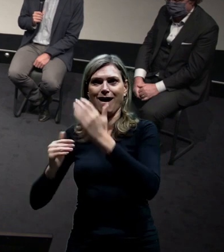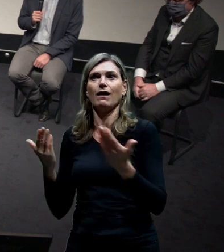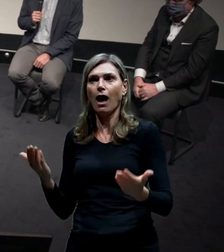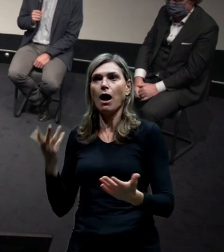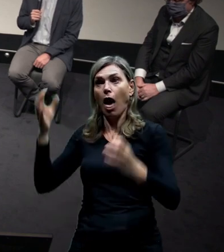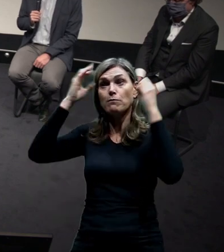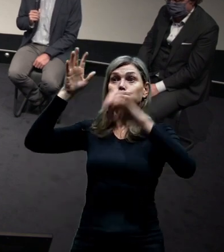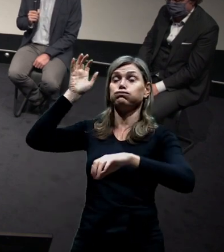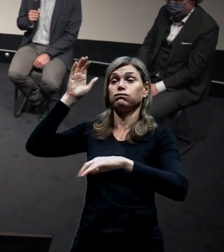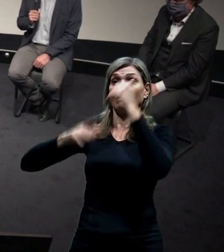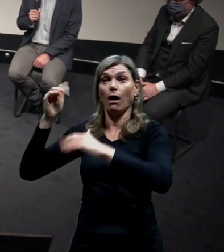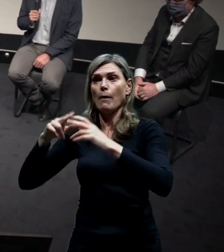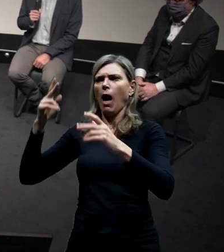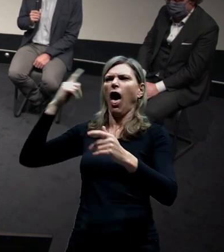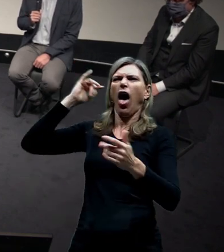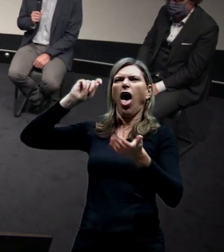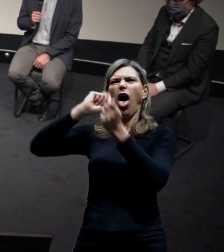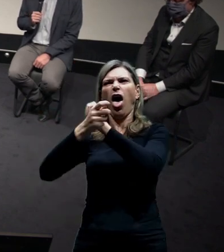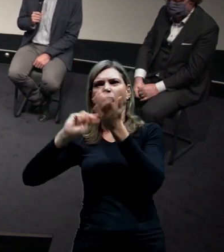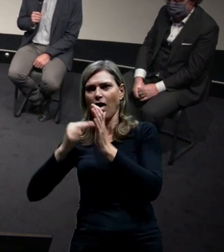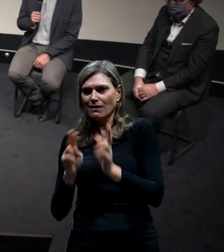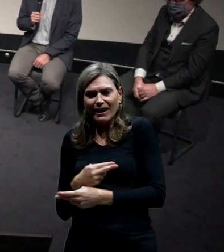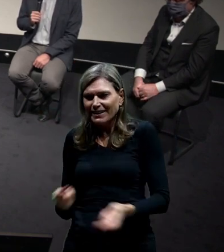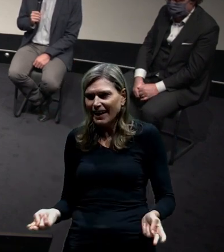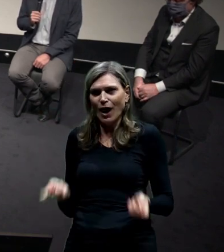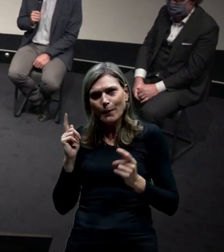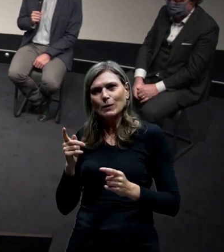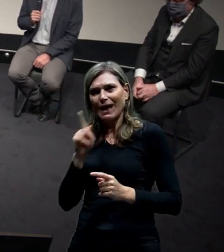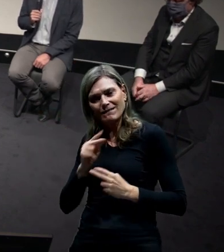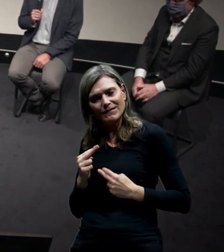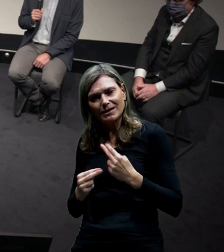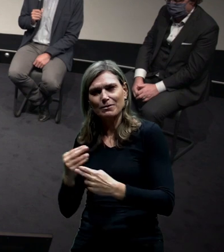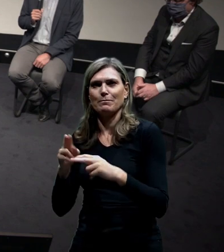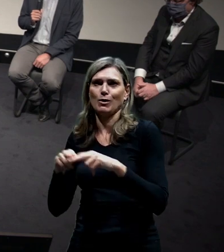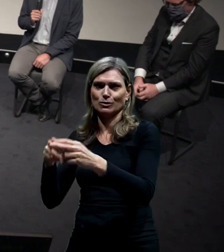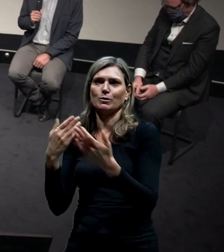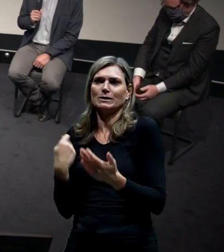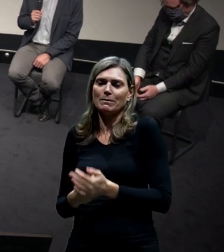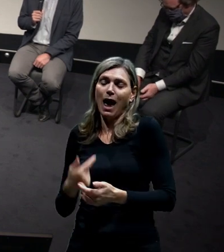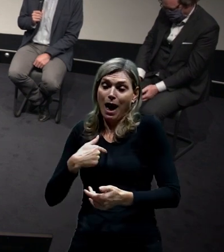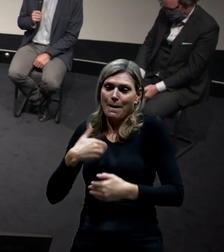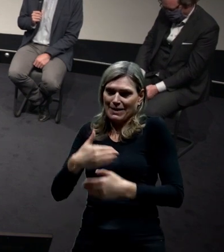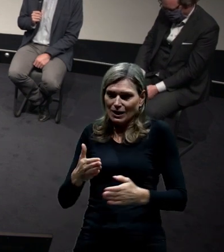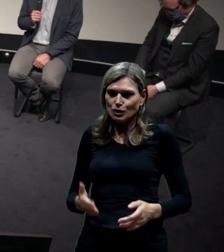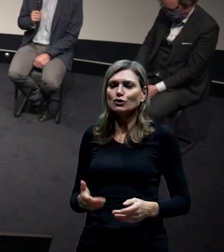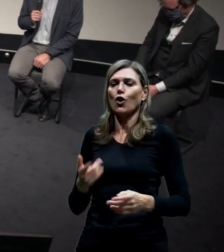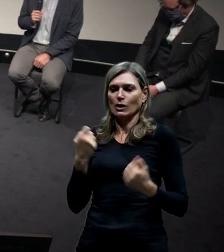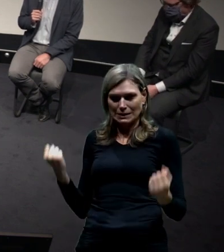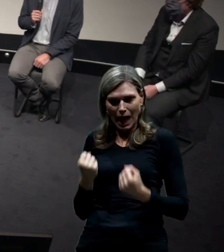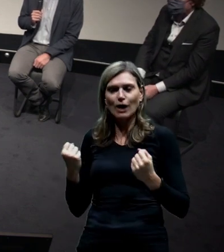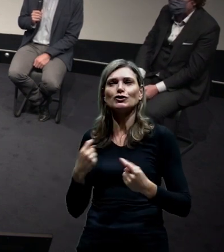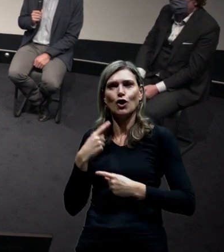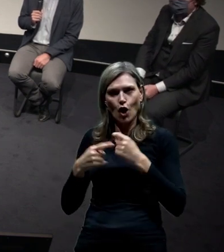tak, aby to bylo dopravně funkční, ale aby to pro to město znamenalo, že to město se může tam rozvíjet a ne,